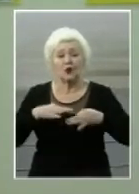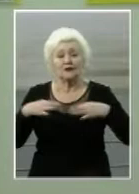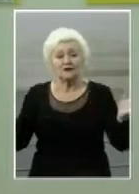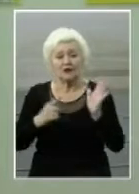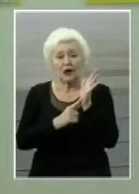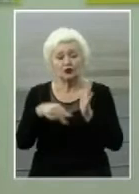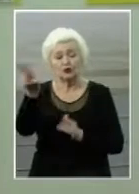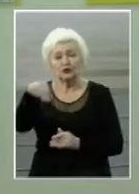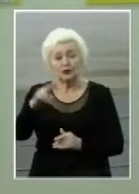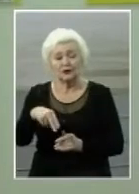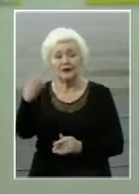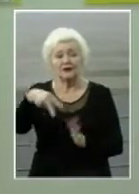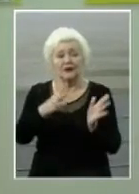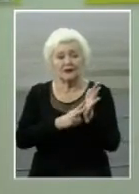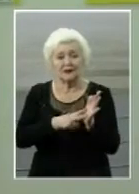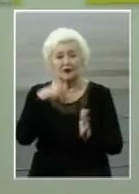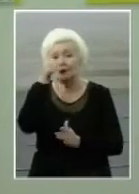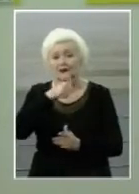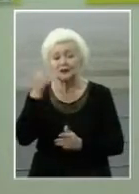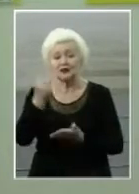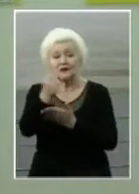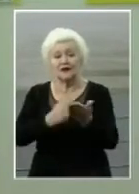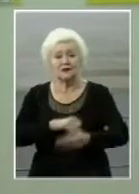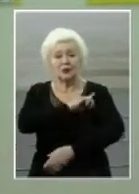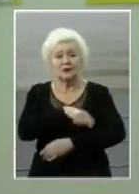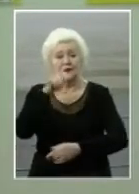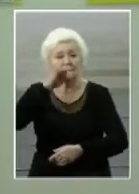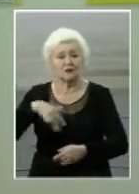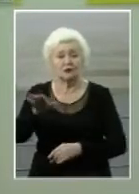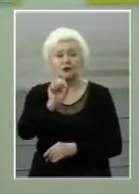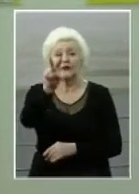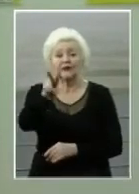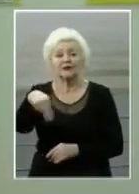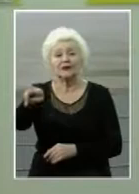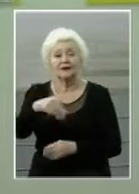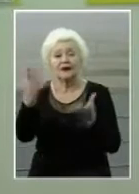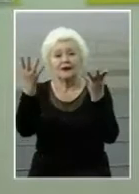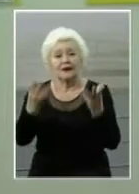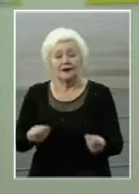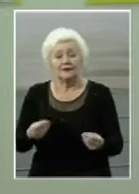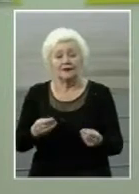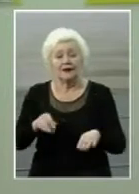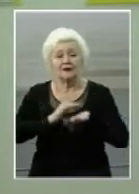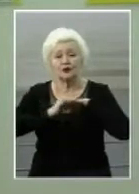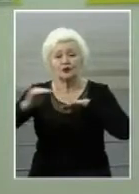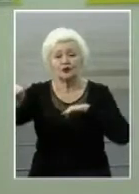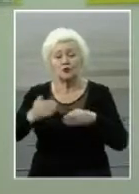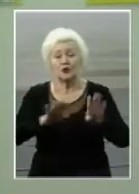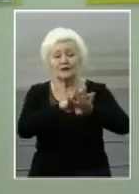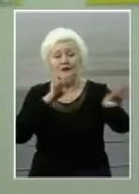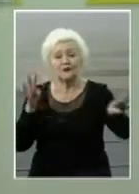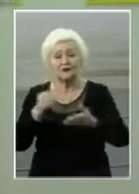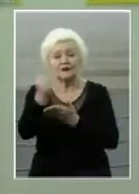6 грудня 27-ма річниця Збройних сил України і 12 грудня день сухопутних військ Збройних сил